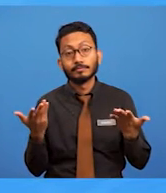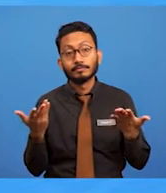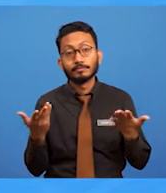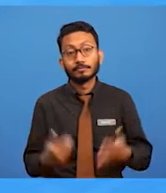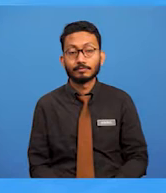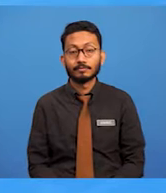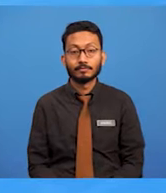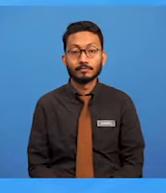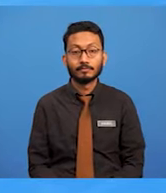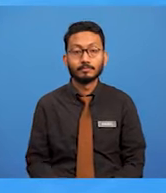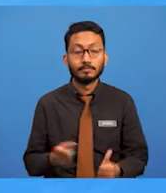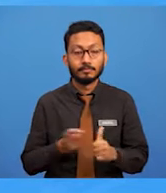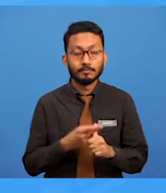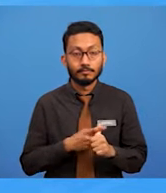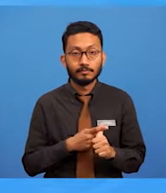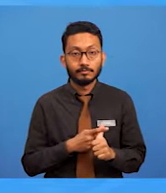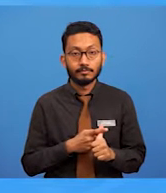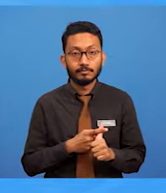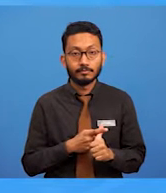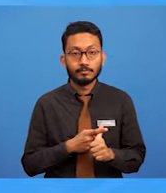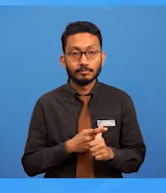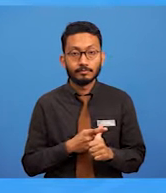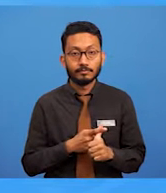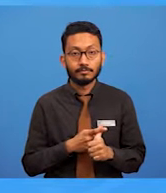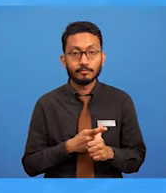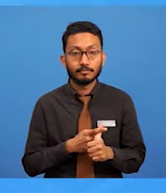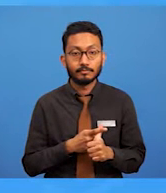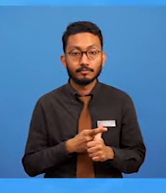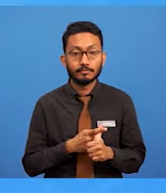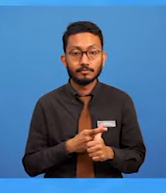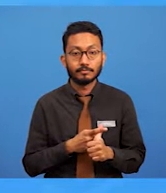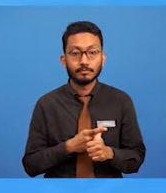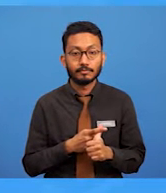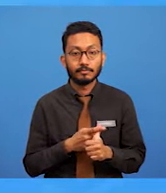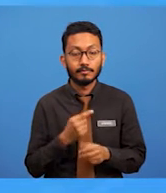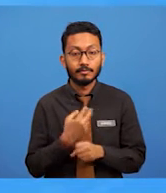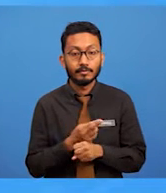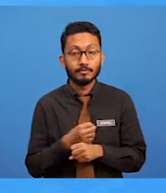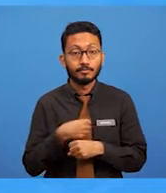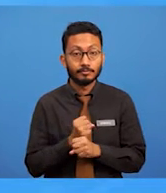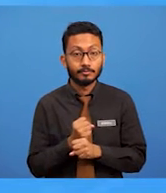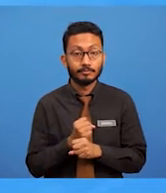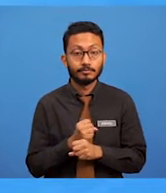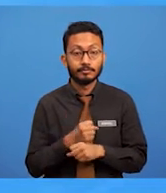Yang pertama adalah reka bentuk pembutusan.